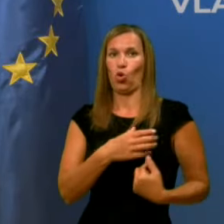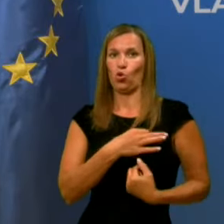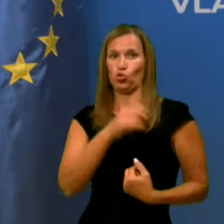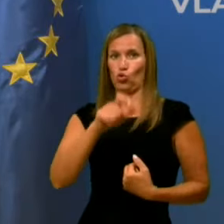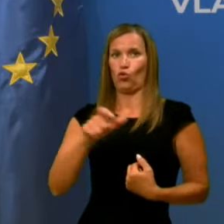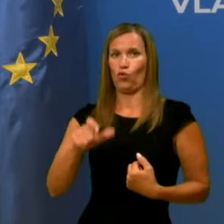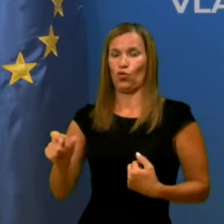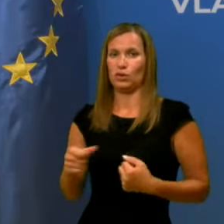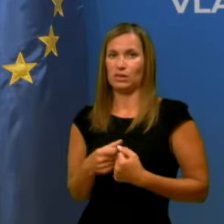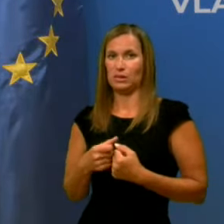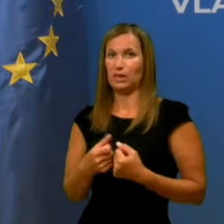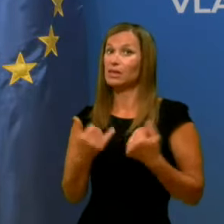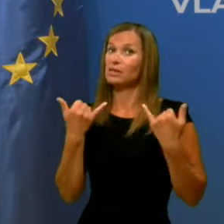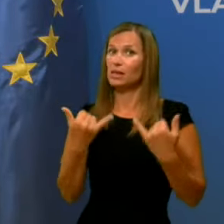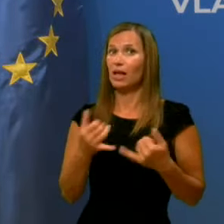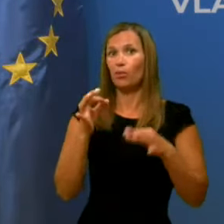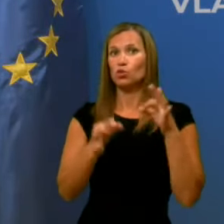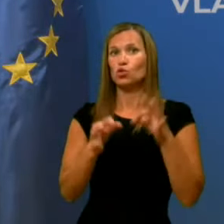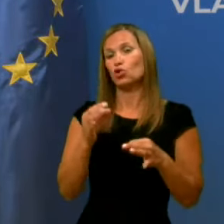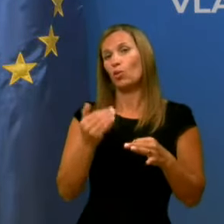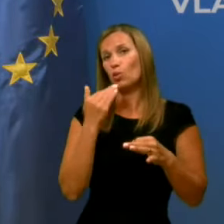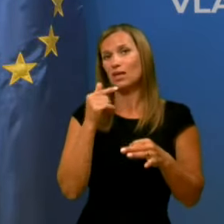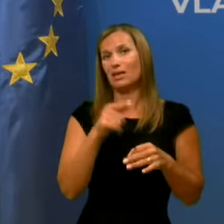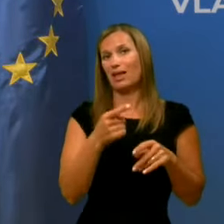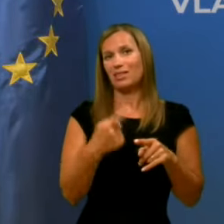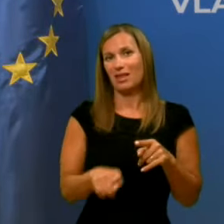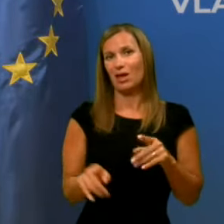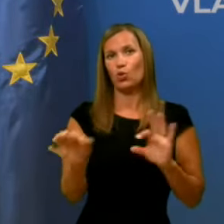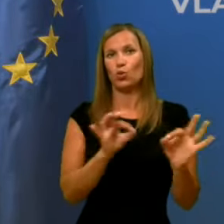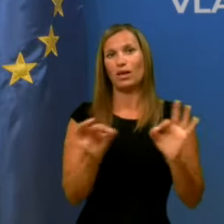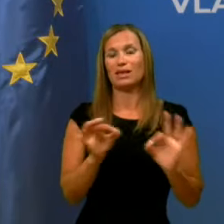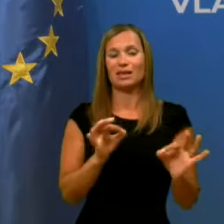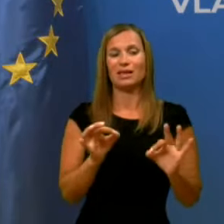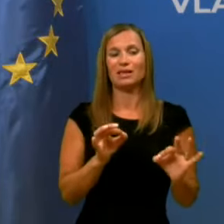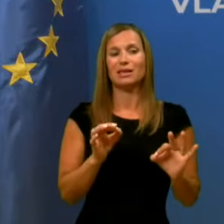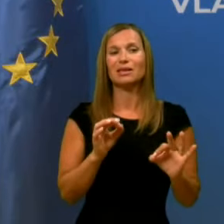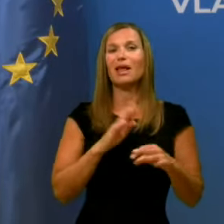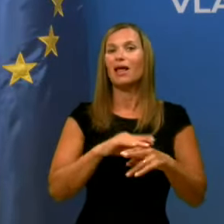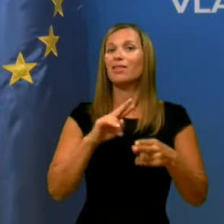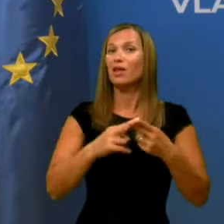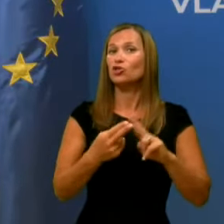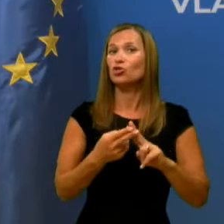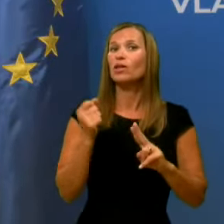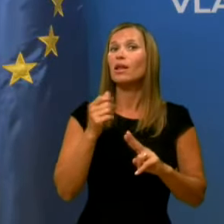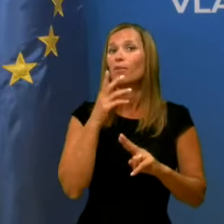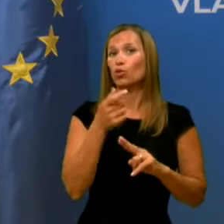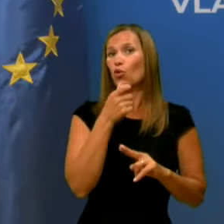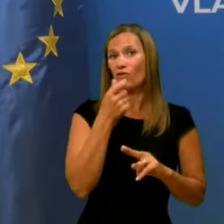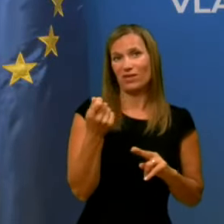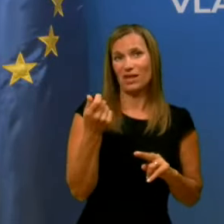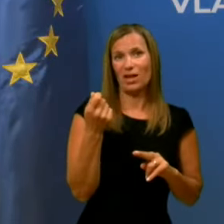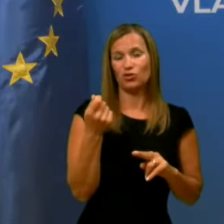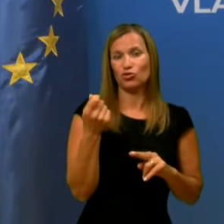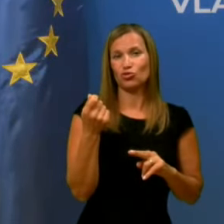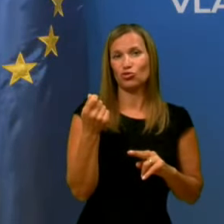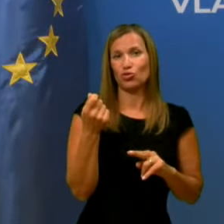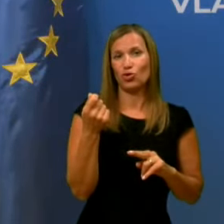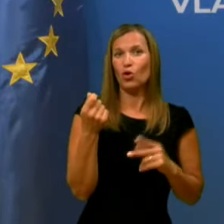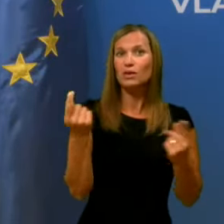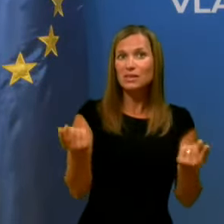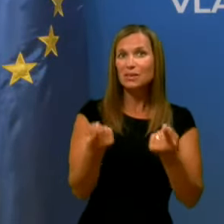poskušamo se, da saj ta del urediti na način, da bodo saj finančno nekje, saj v določeni meri,